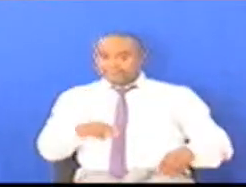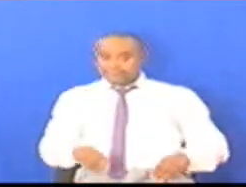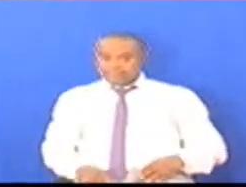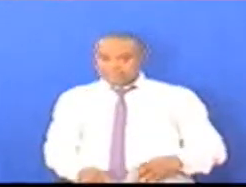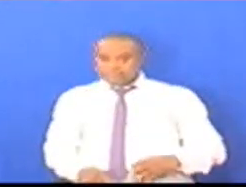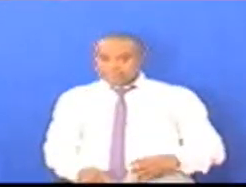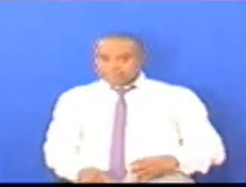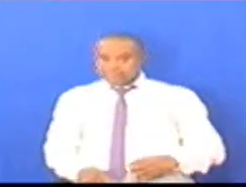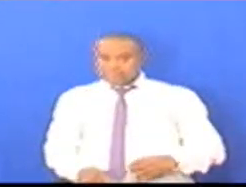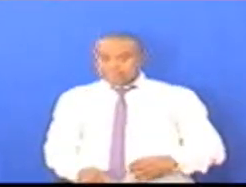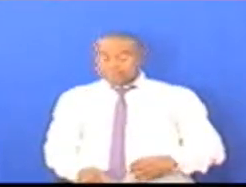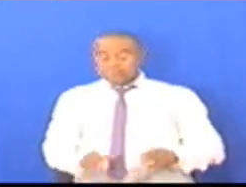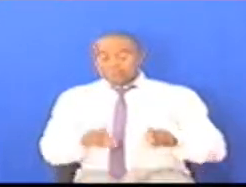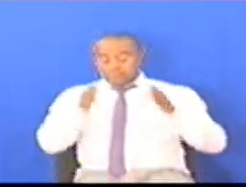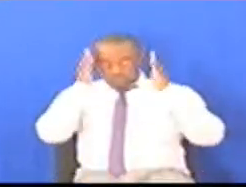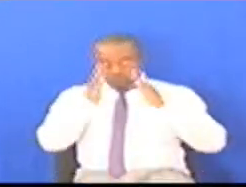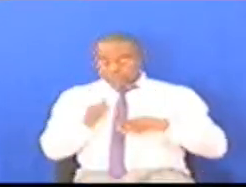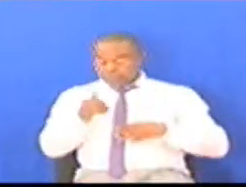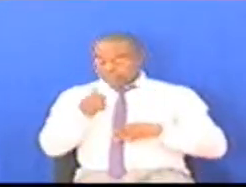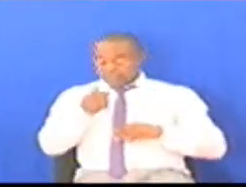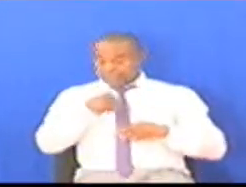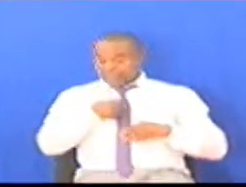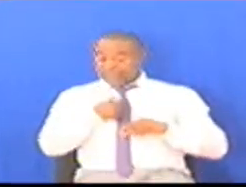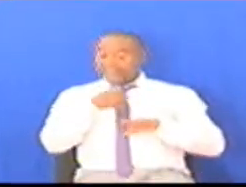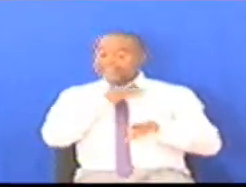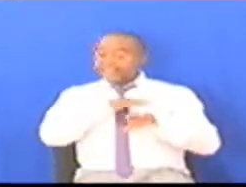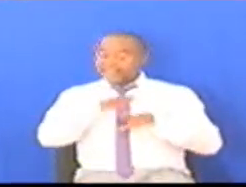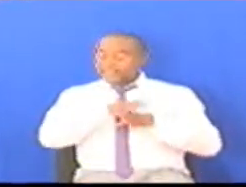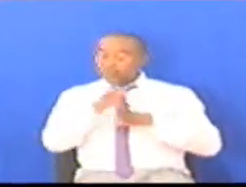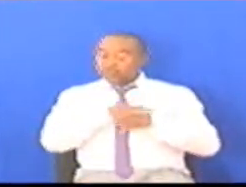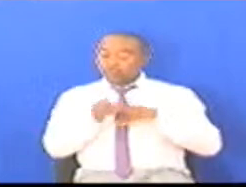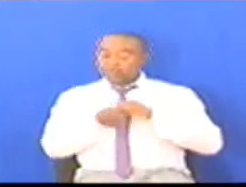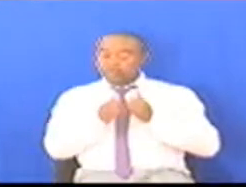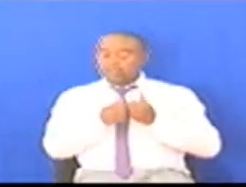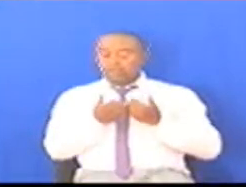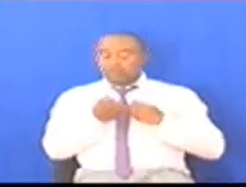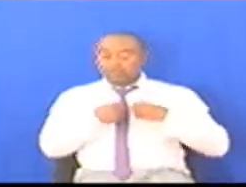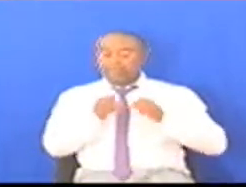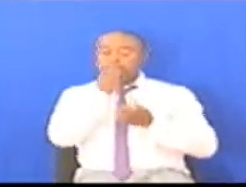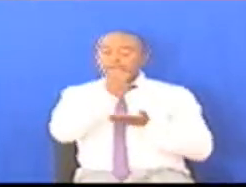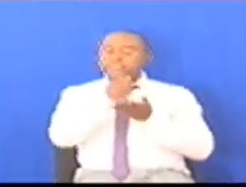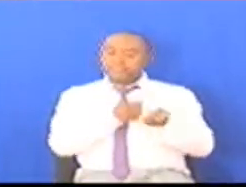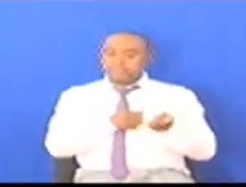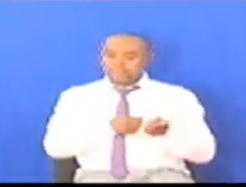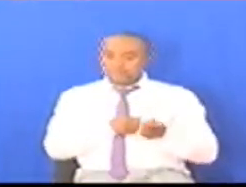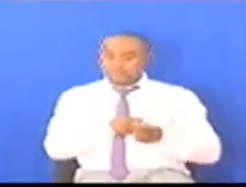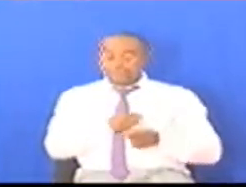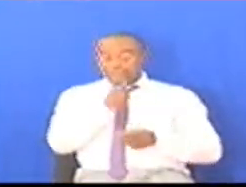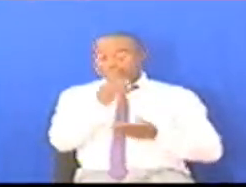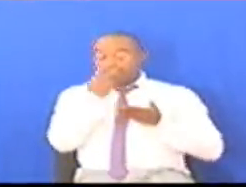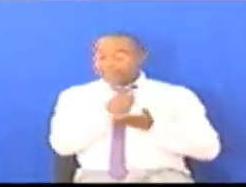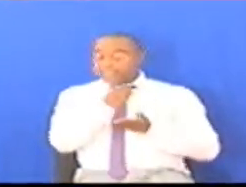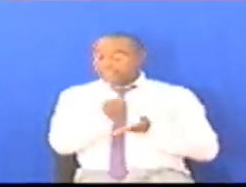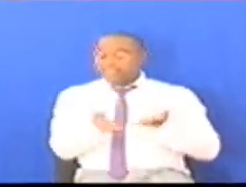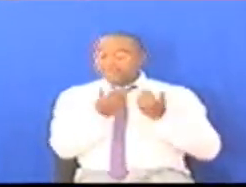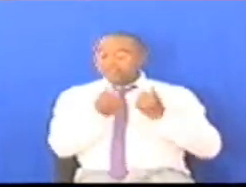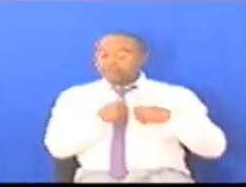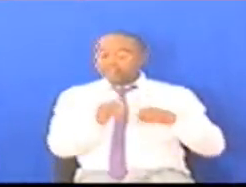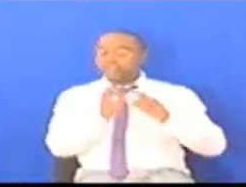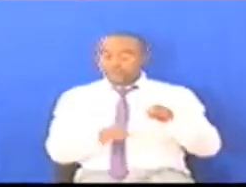Mweshimi Wa Speaker Naomba Niende Sasa Kwenye Performance Ya Budget Nijinsigani Ambayo Budget Yanchi Metekelezwa